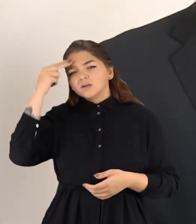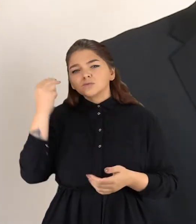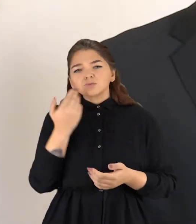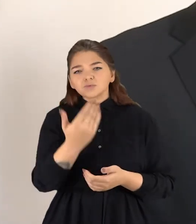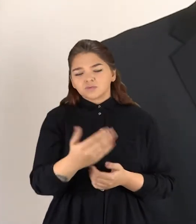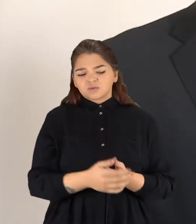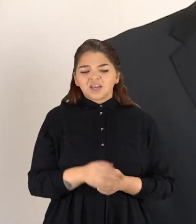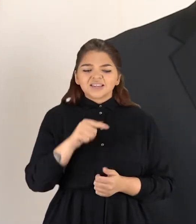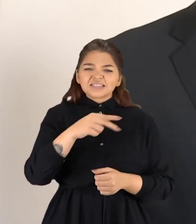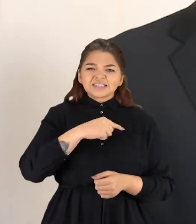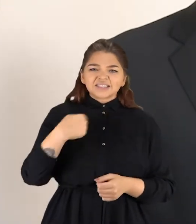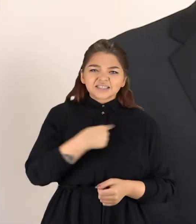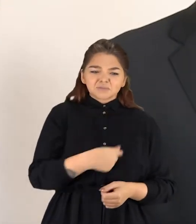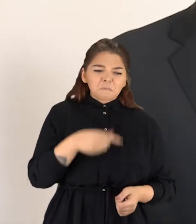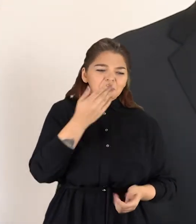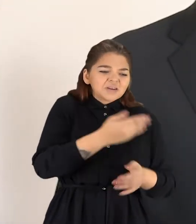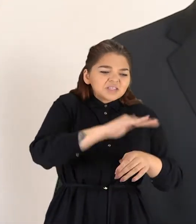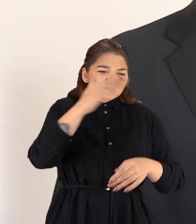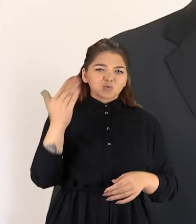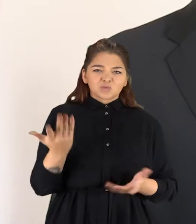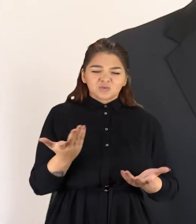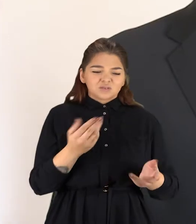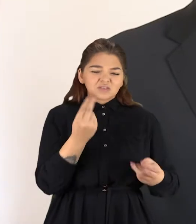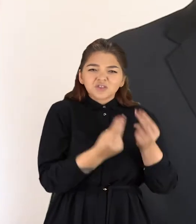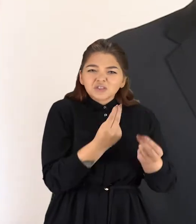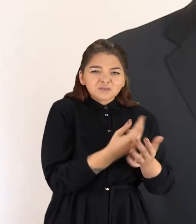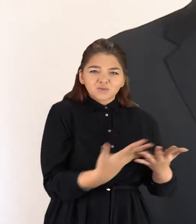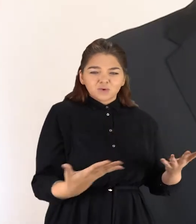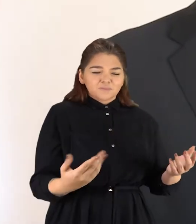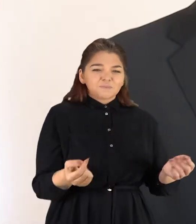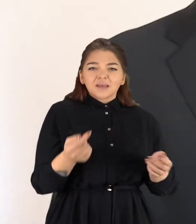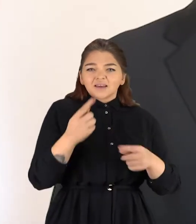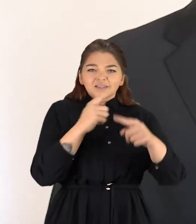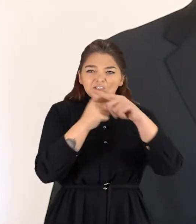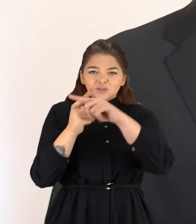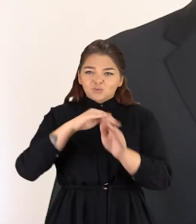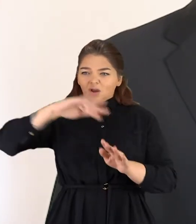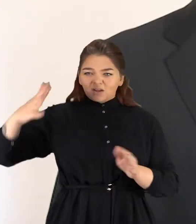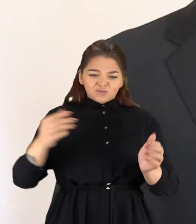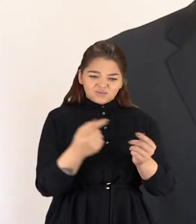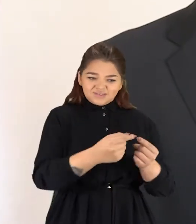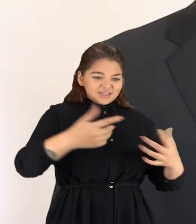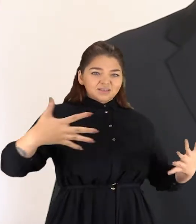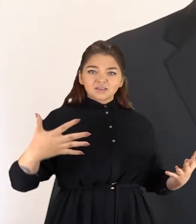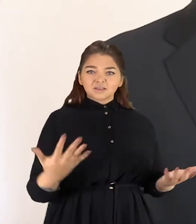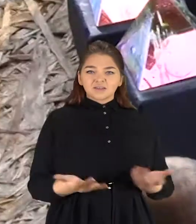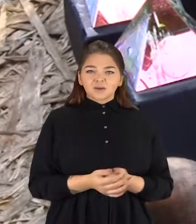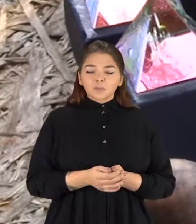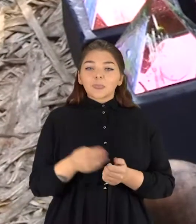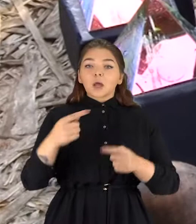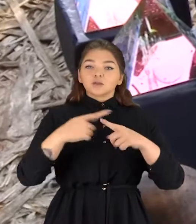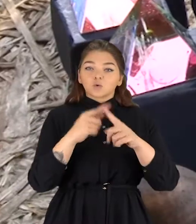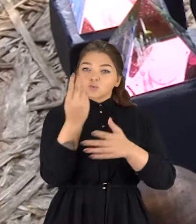įvairūs blizgučiai, žaisliukai ten. Ten tai jau tikrai prie kryžių kalno ne vieta būtų.